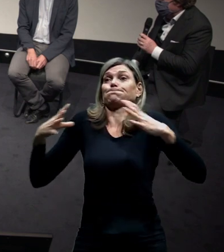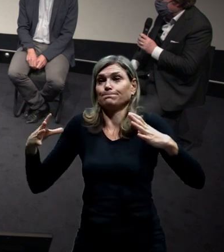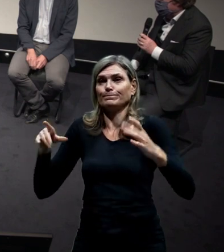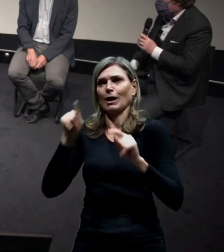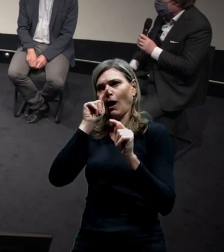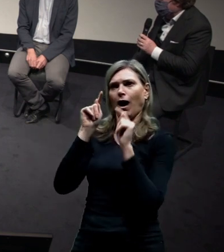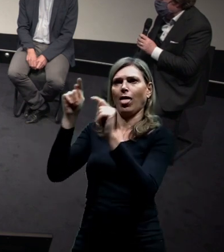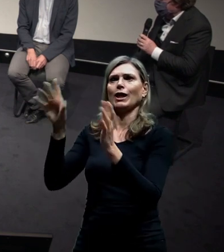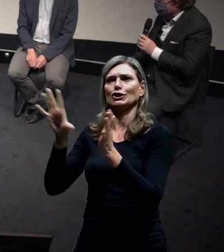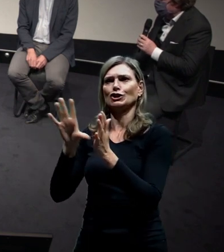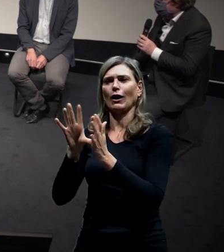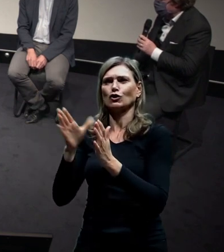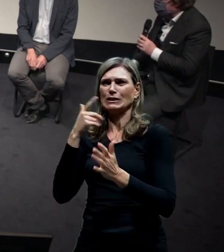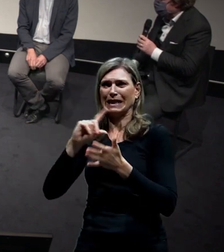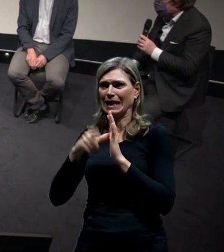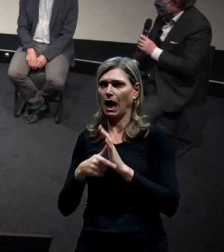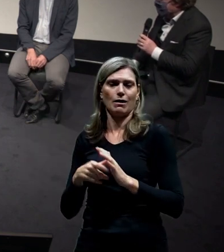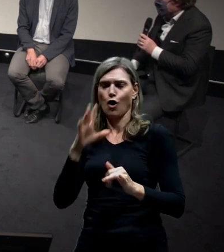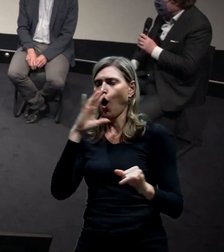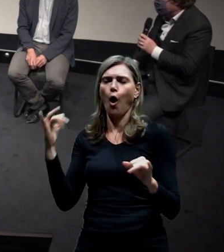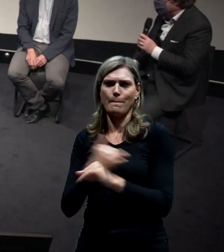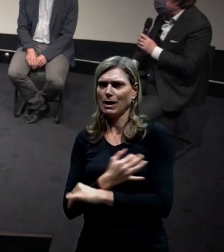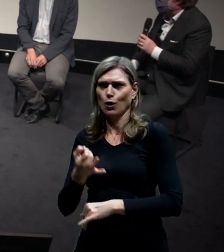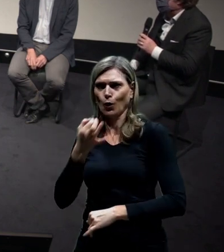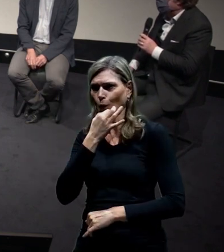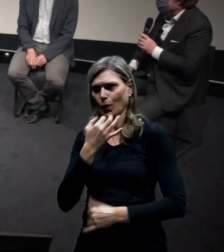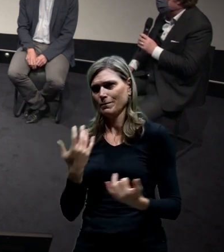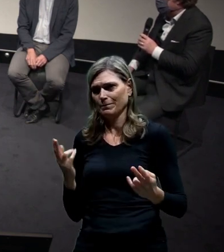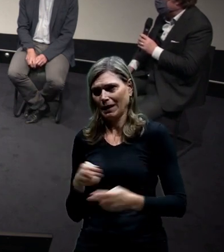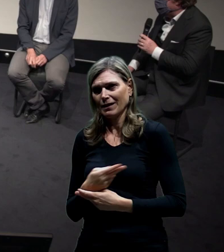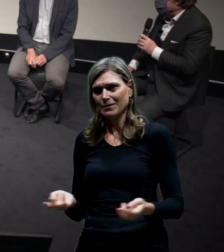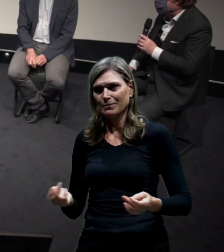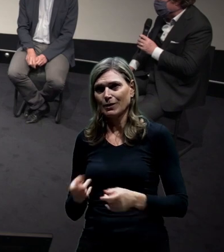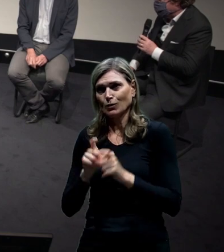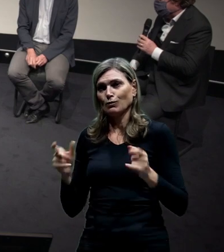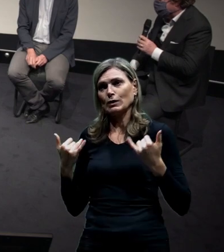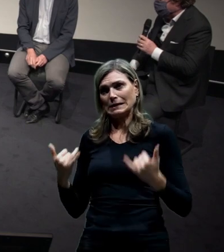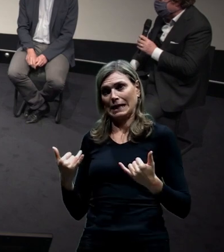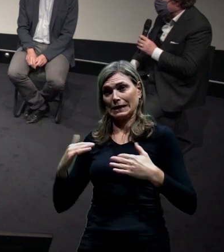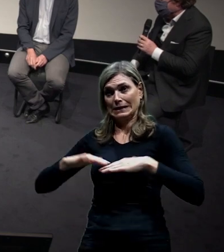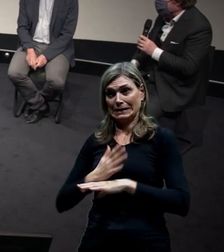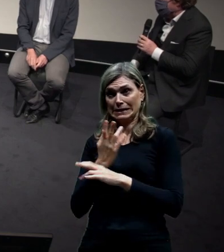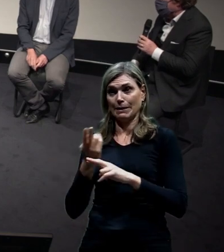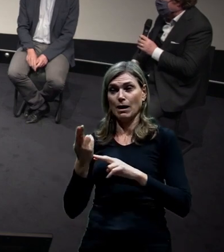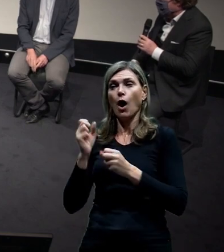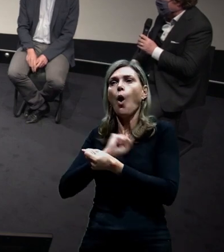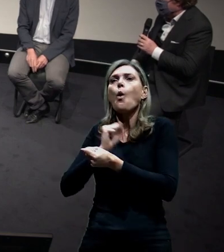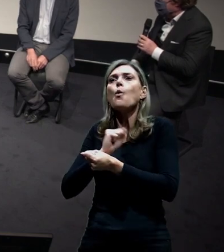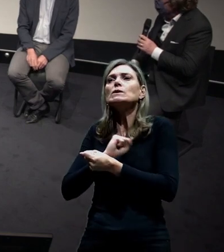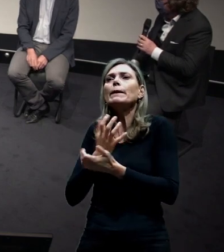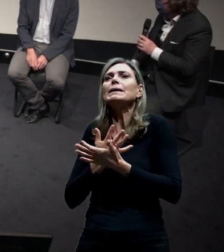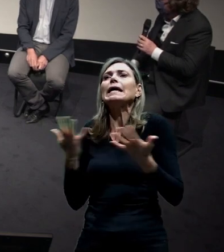snadné, je úplně mylná. To je vlastně mnohem huštějc zastavěný území,